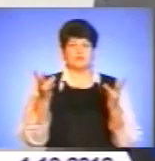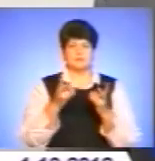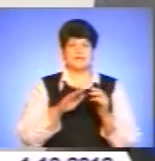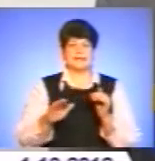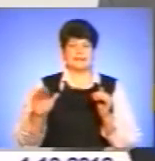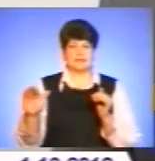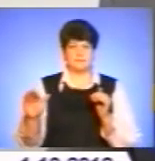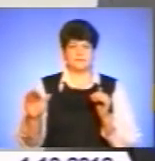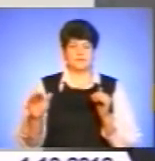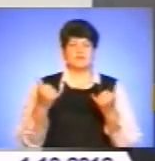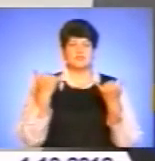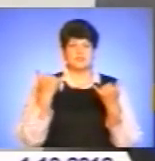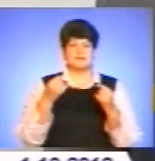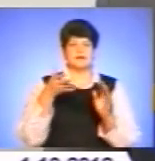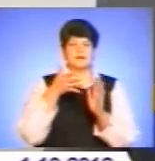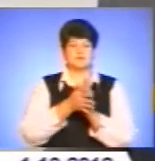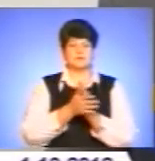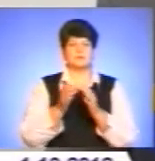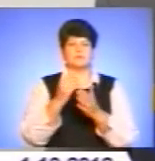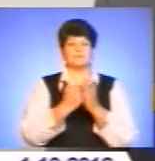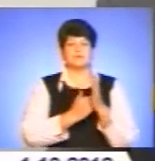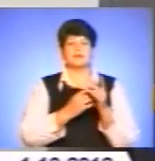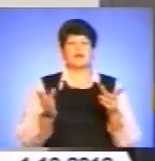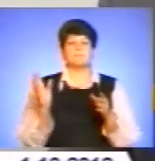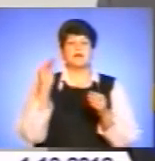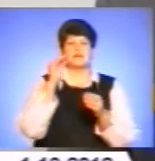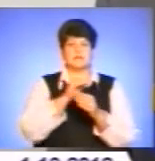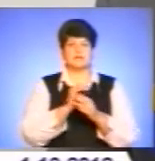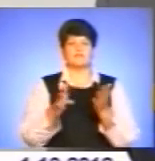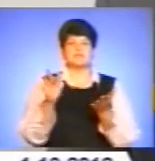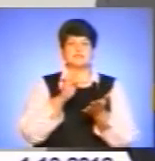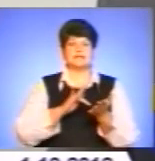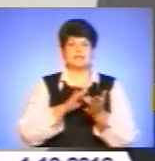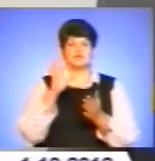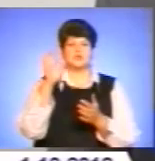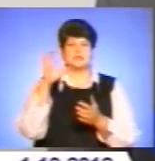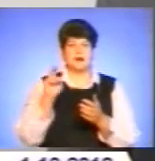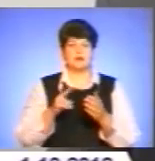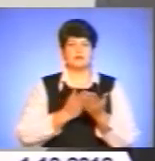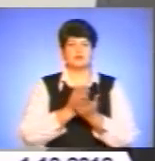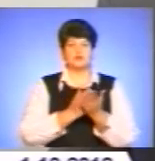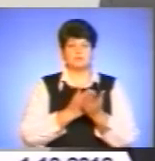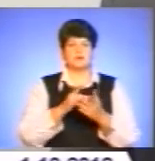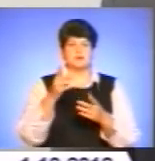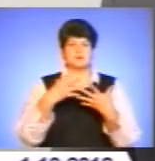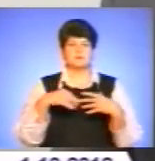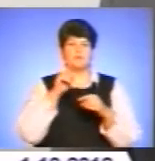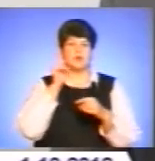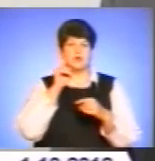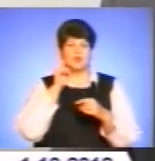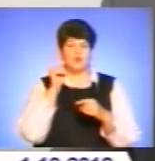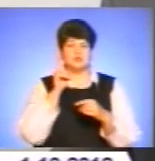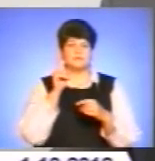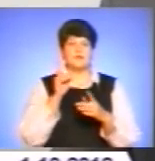президента, які зараз реалізовуються, дополнительно в центри соціальних служб сім'ї, дітей і молодіжі введено